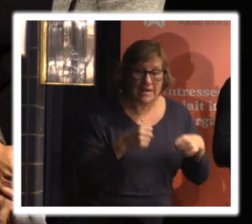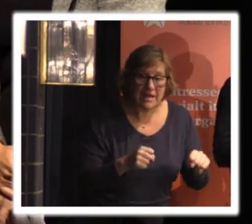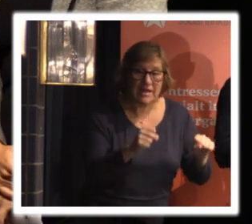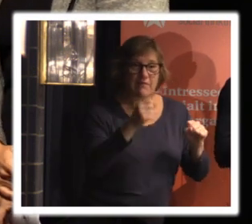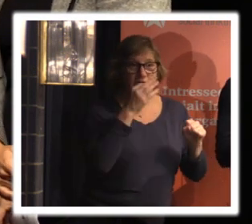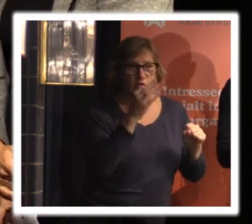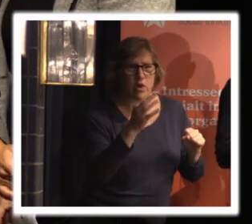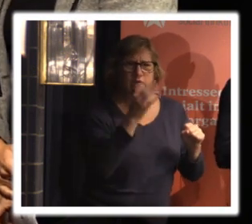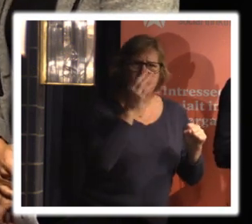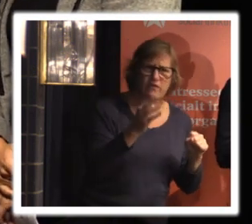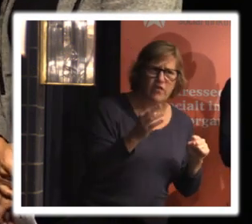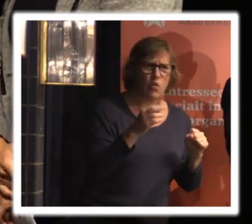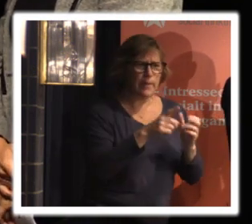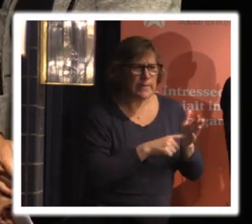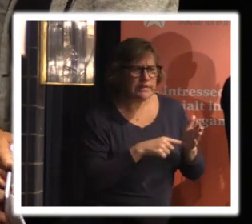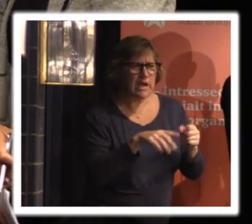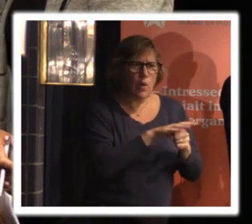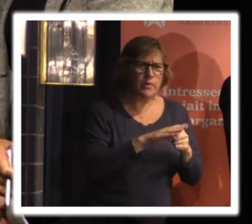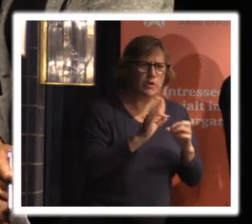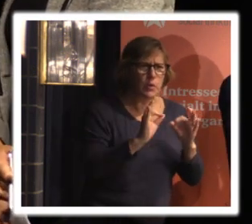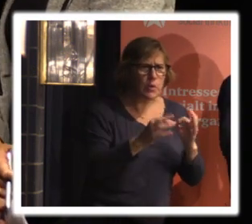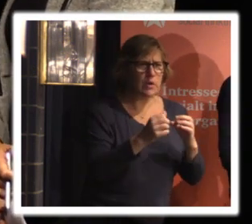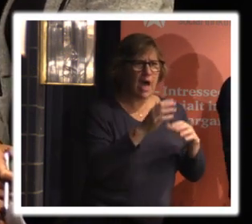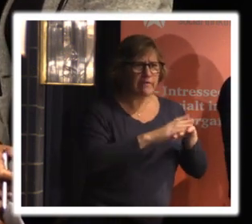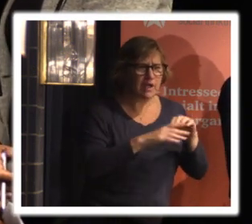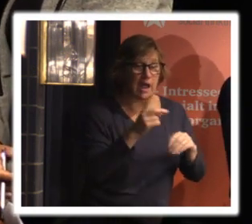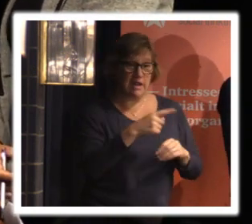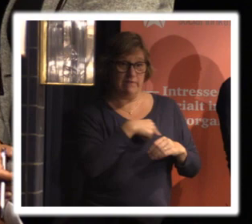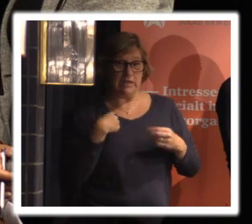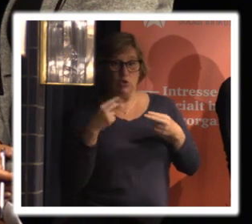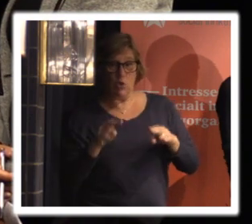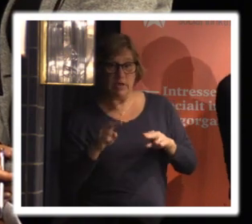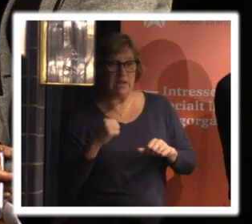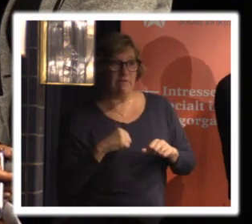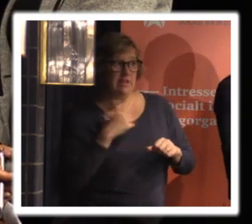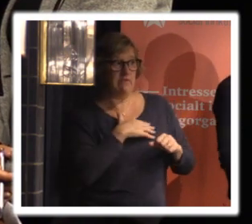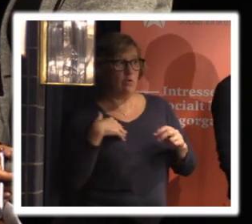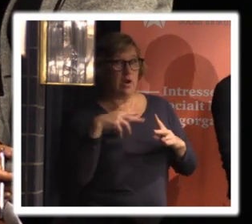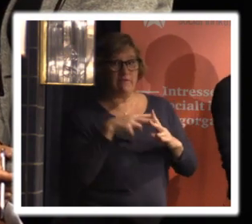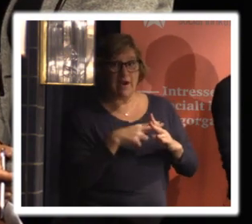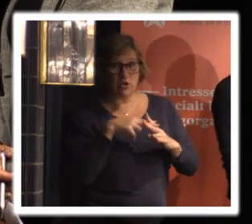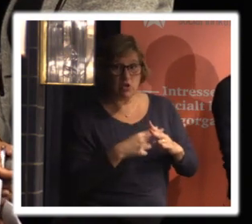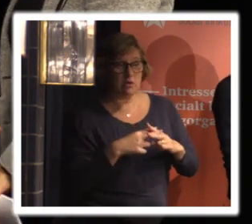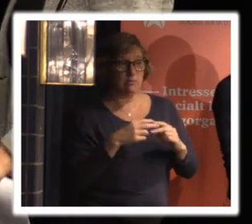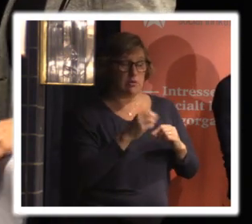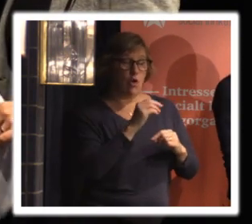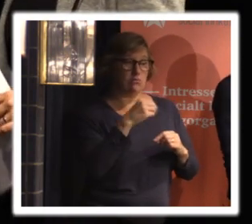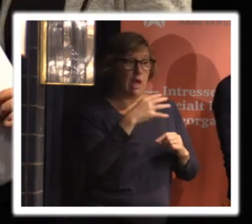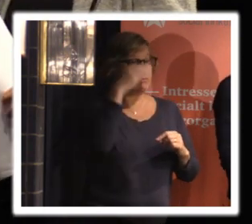frågorna eller vi jurister som liksom får använda våra verktyg för att se hur långt det kan gå men där är ju ett sådant problem